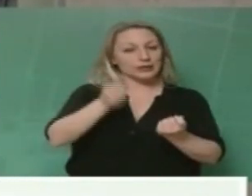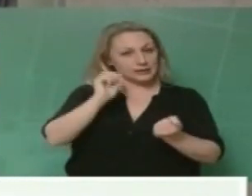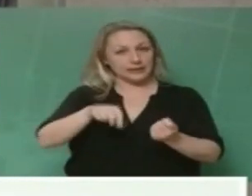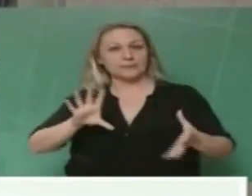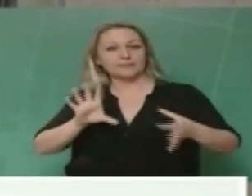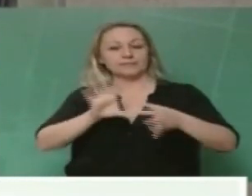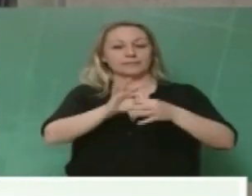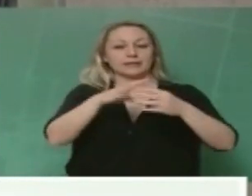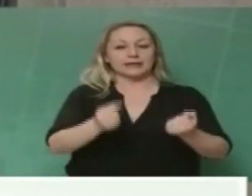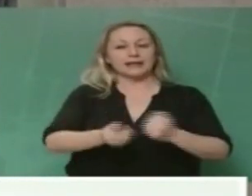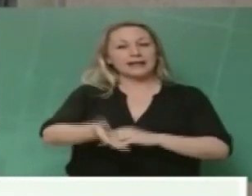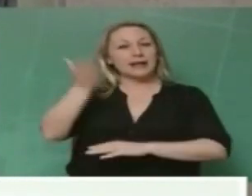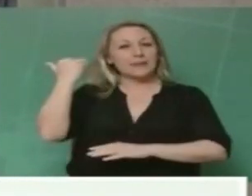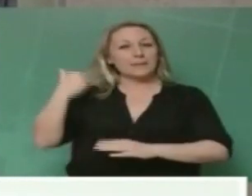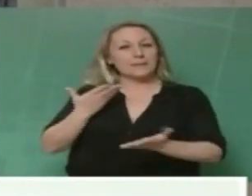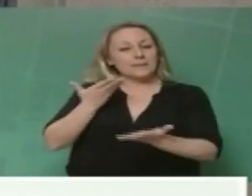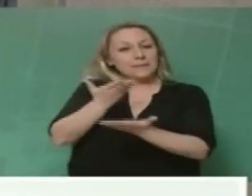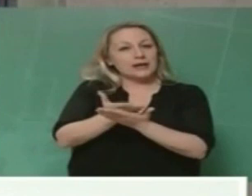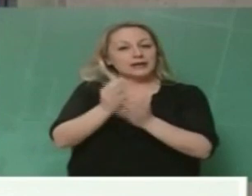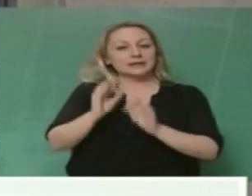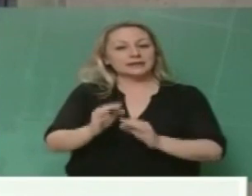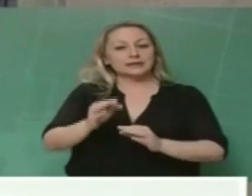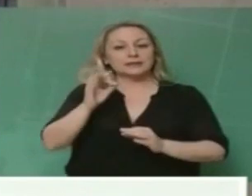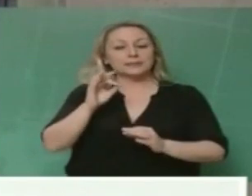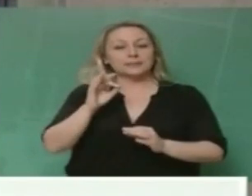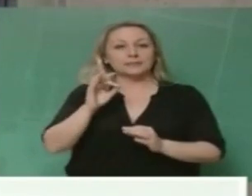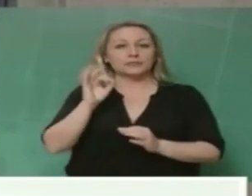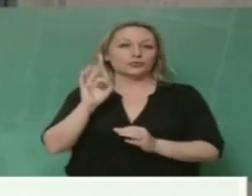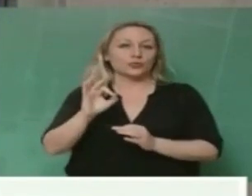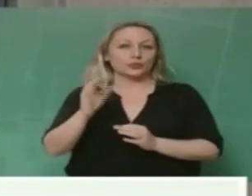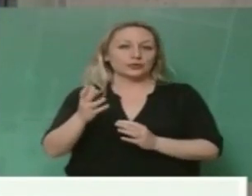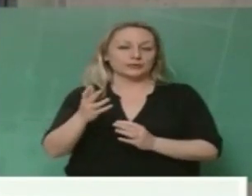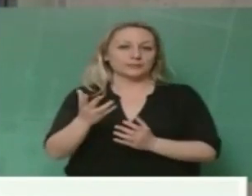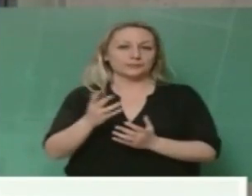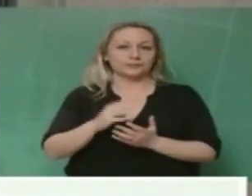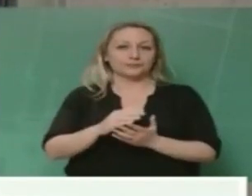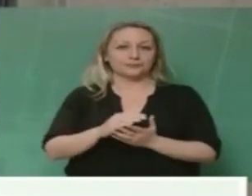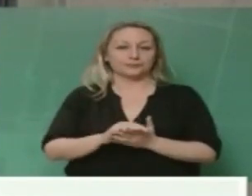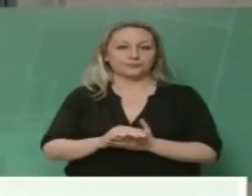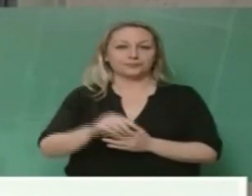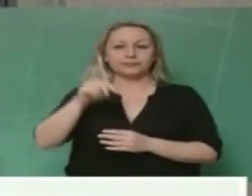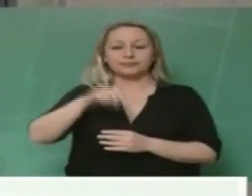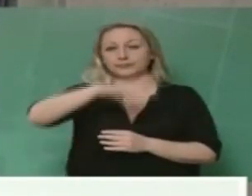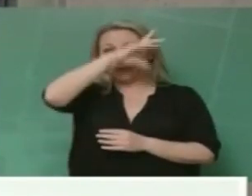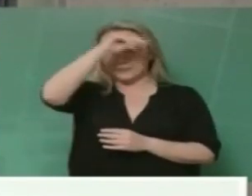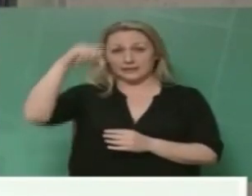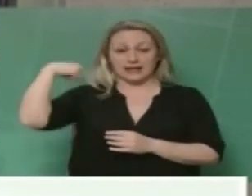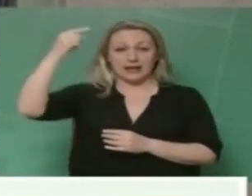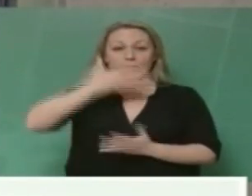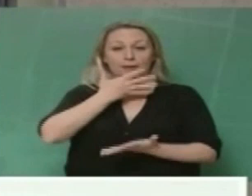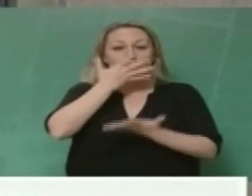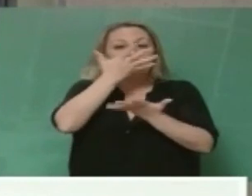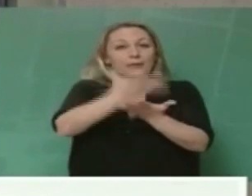κάνει και μία πρόταση Προκειμένου να καλυφθούν οι βασικές δαπάνες του πανεπιστήμιου Να μπει ένα τέλος